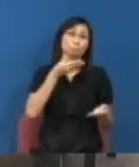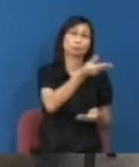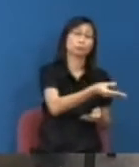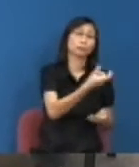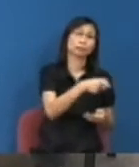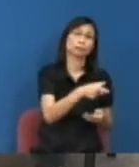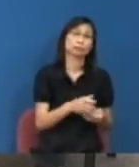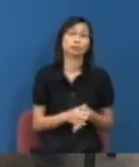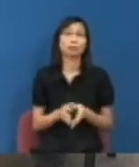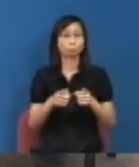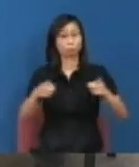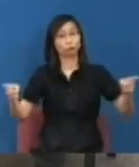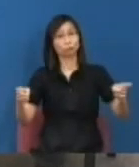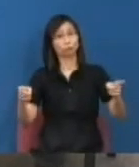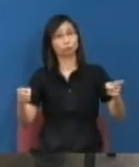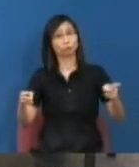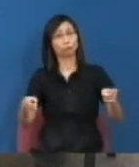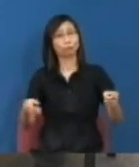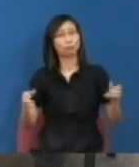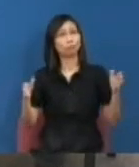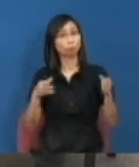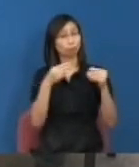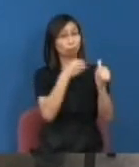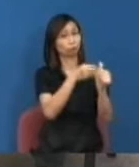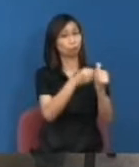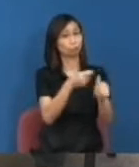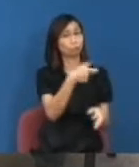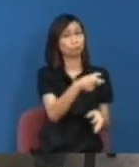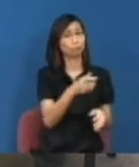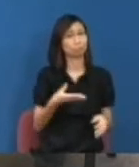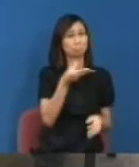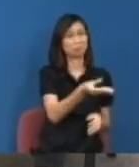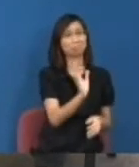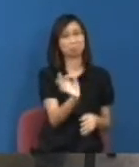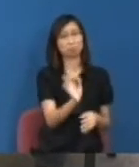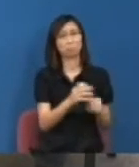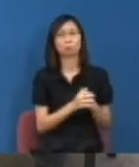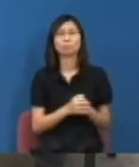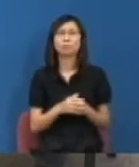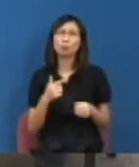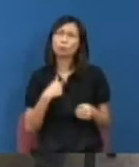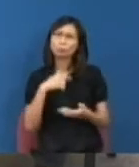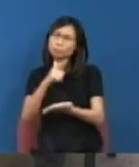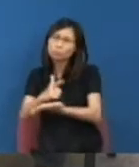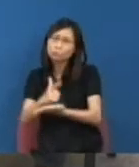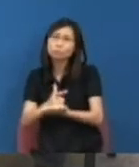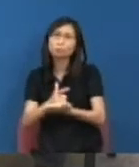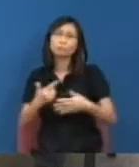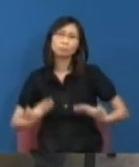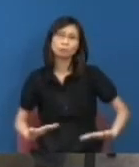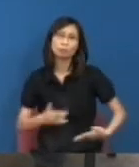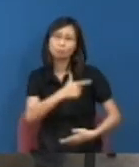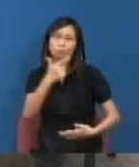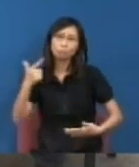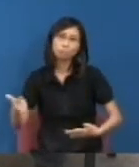長期服務官沒有給當然就走了我覺得最關鍵的事情就是現在很多